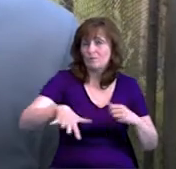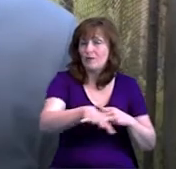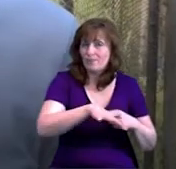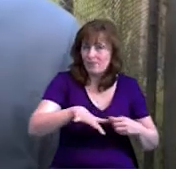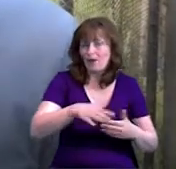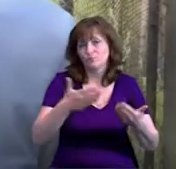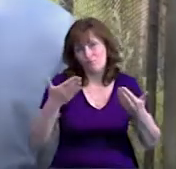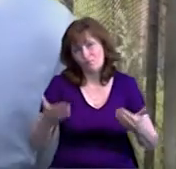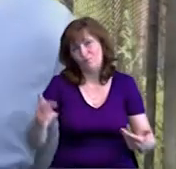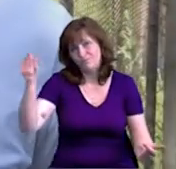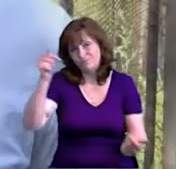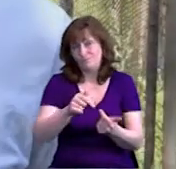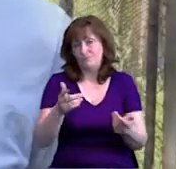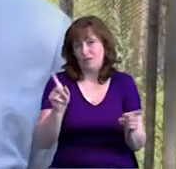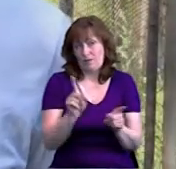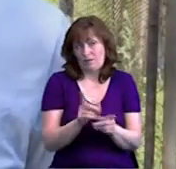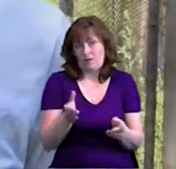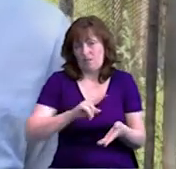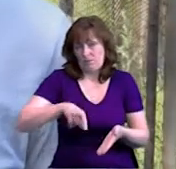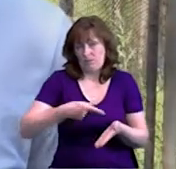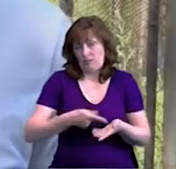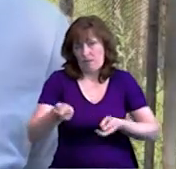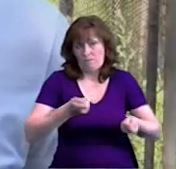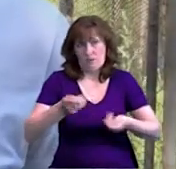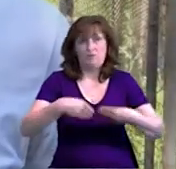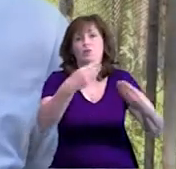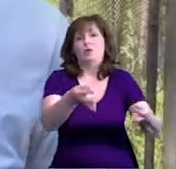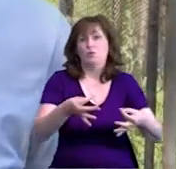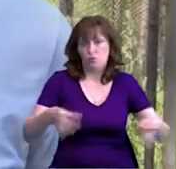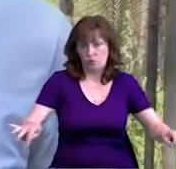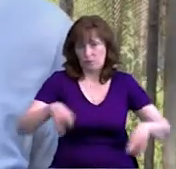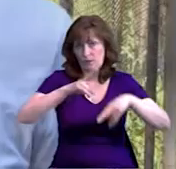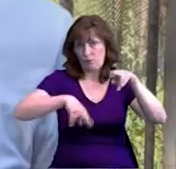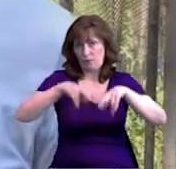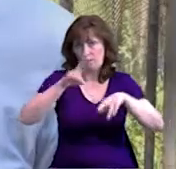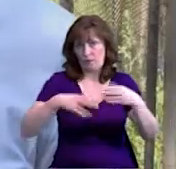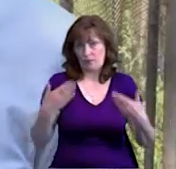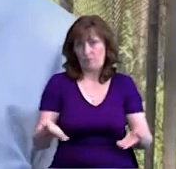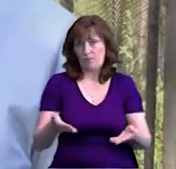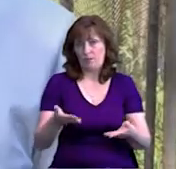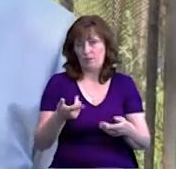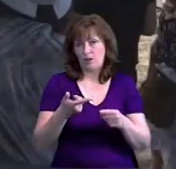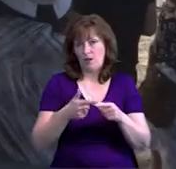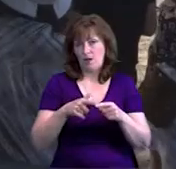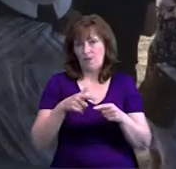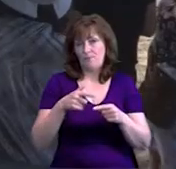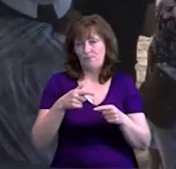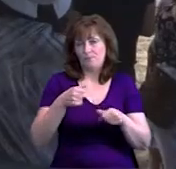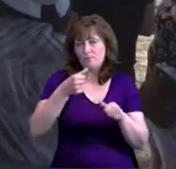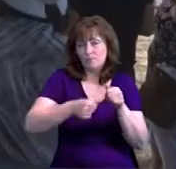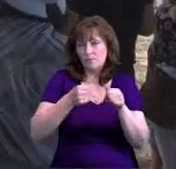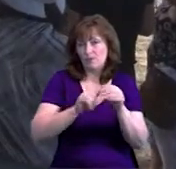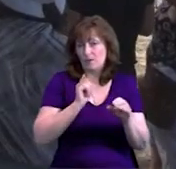цьому районі. І в той же час міська влада надає дозвіл на будування автогазової заправки. За словами